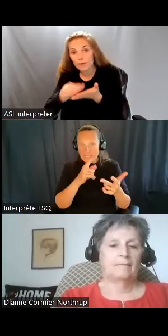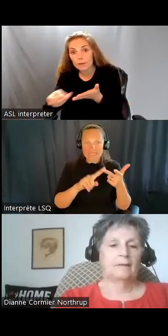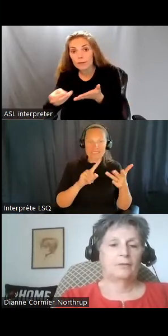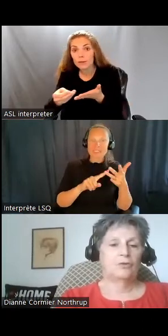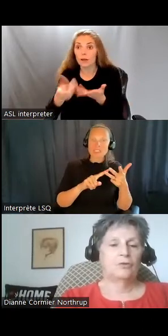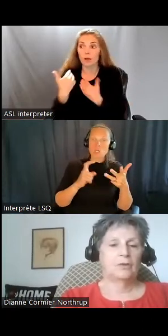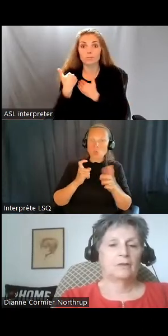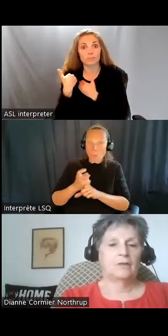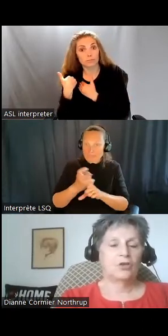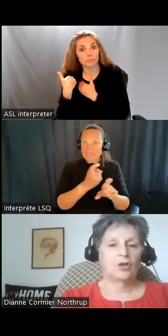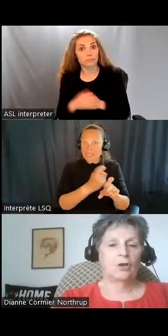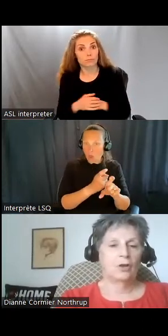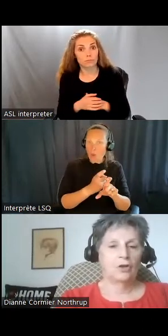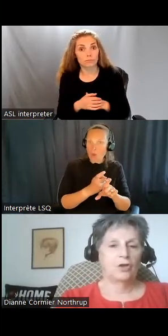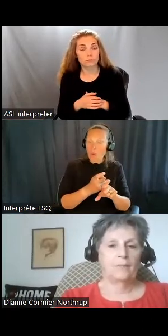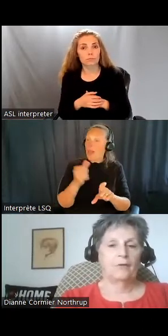Et comme Norm l'a dit,